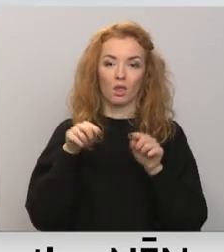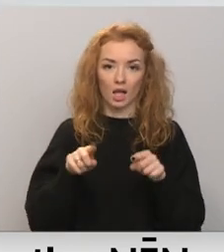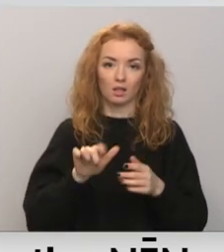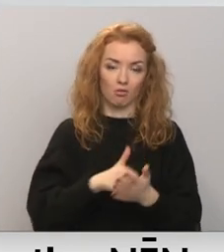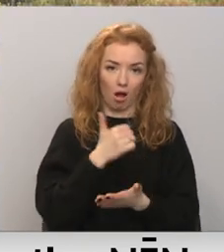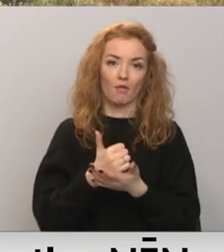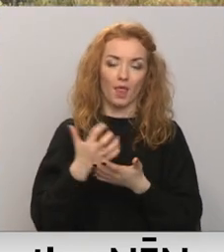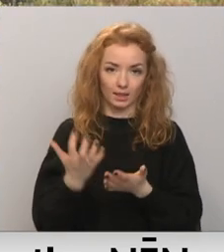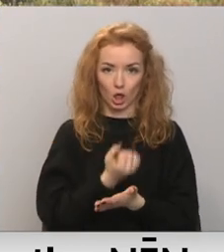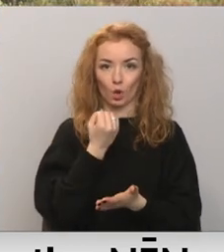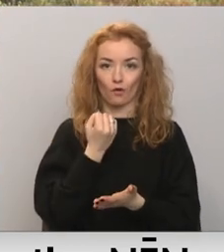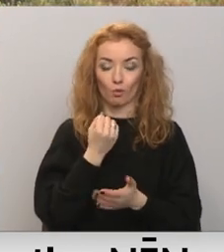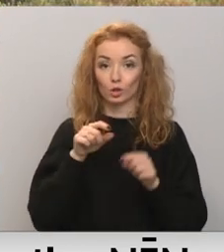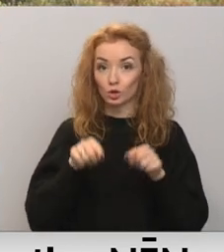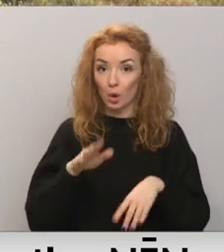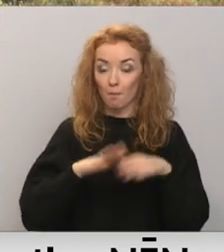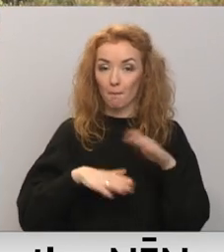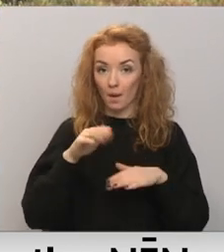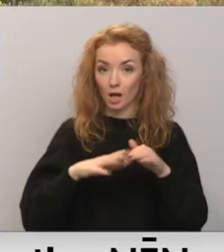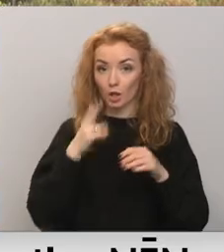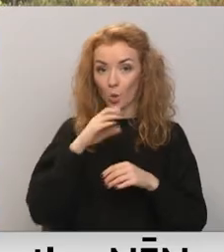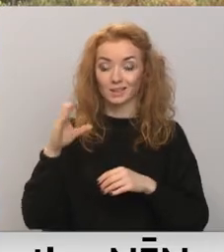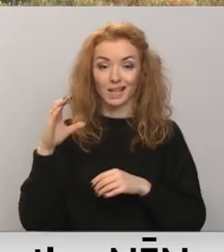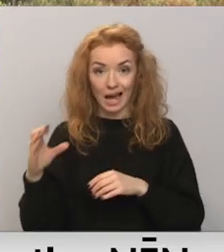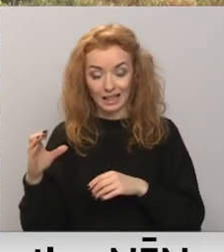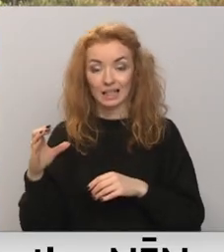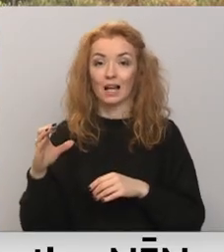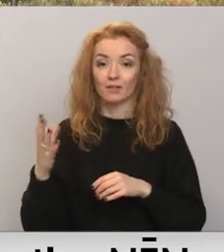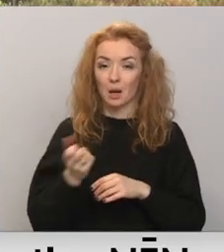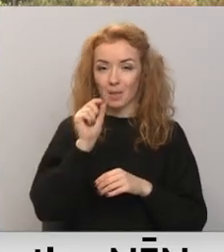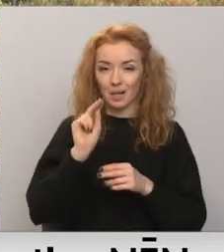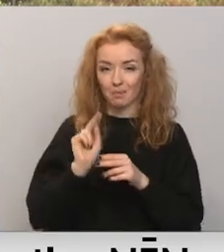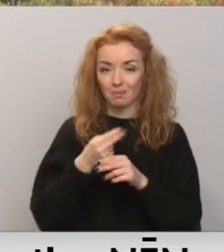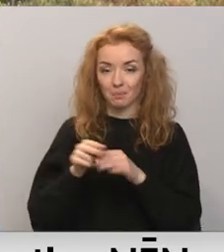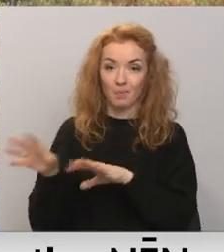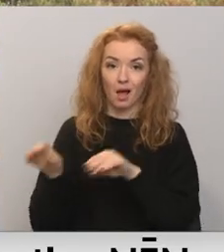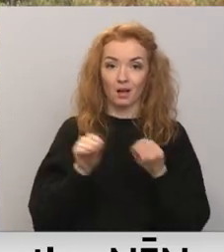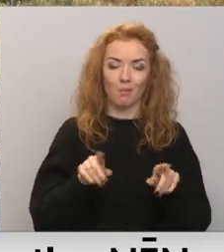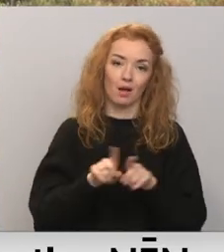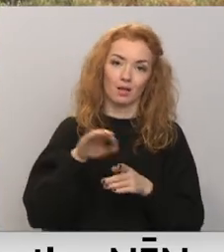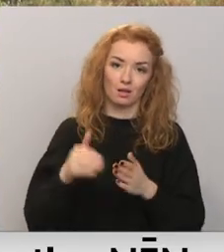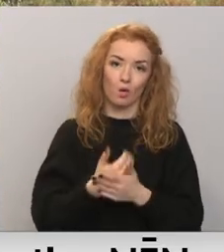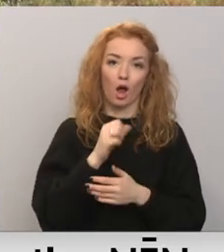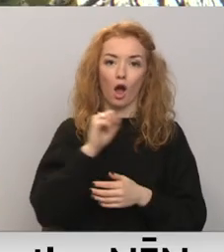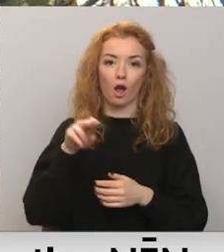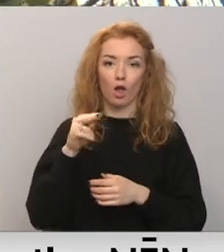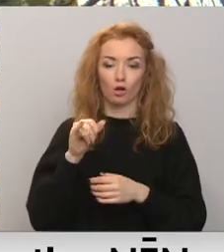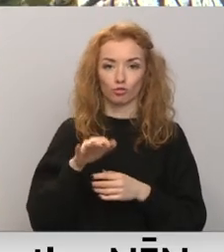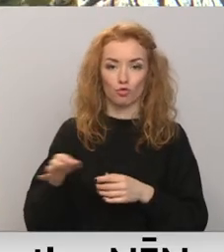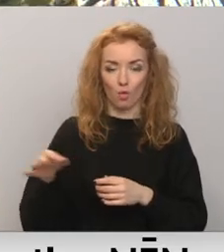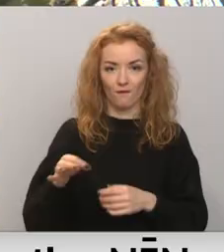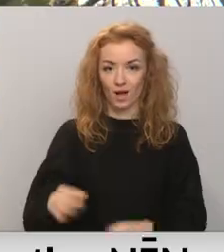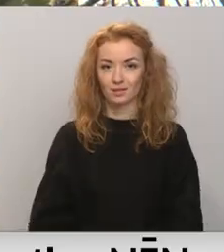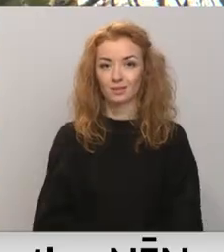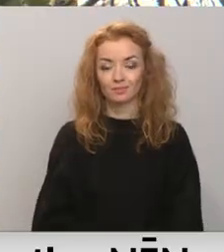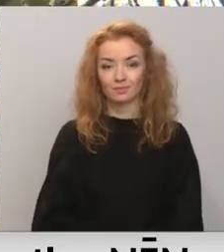galvenais ieguvums. Šo praksi no Cernikavas, lai gan ar nelielām korekcijām, pārņemas arī jaunais ādaž novads. Sandra